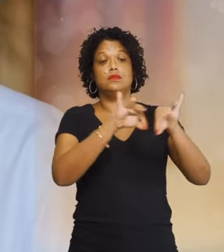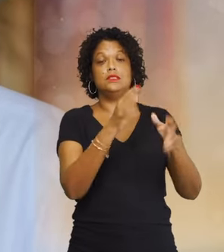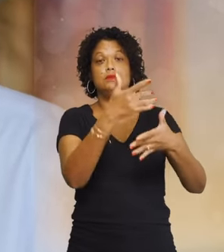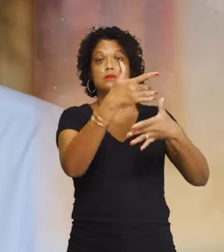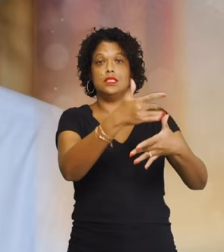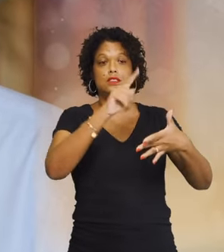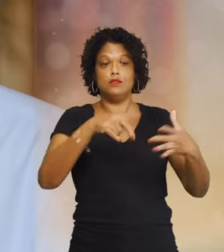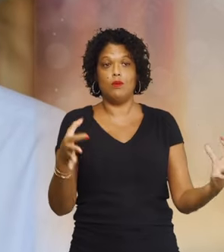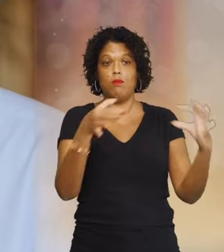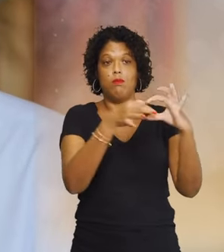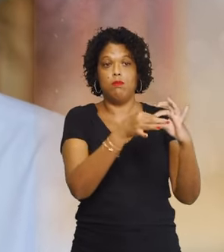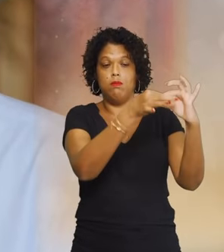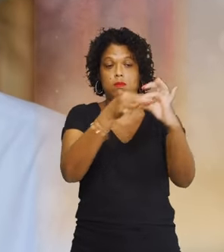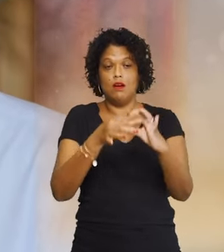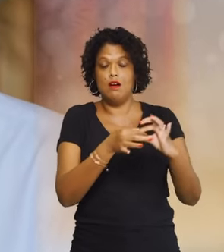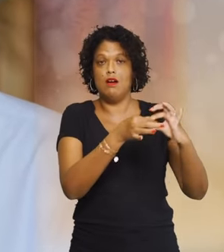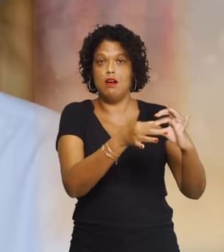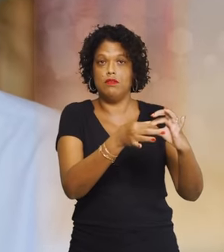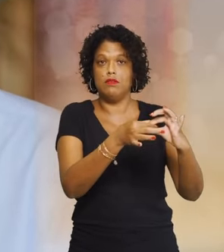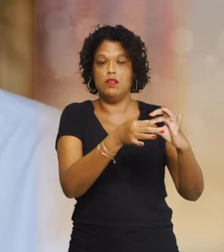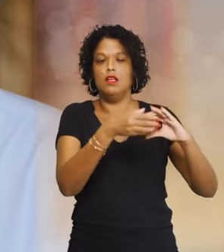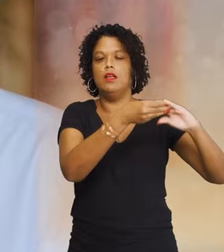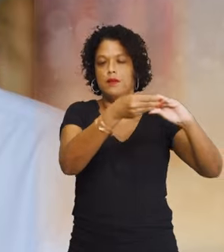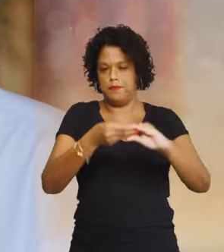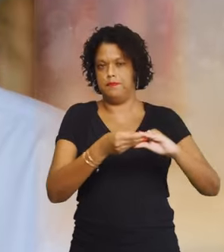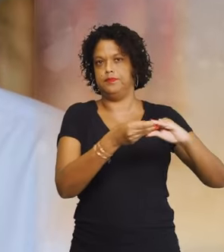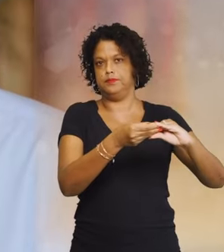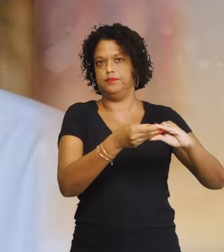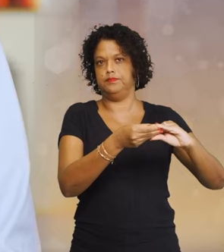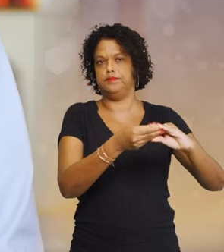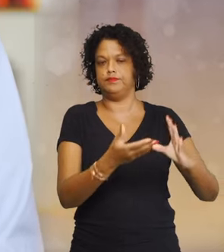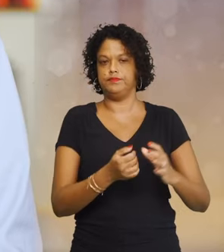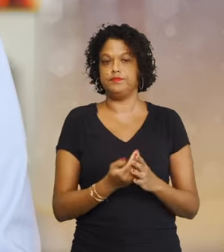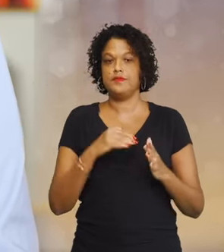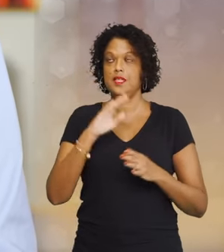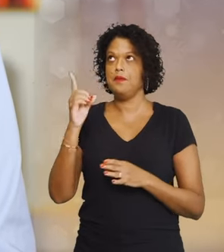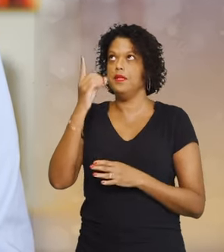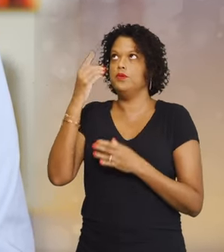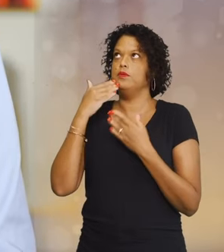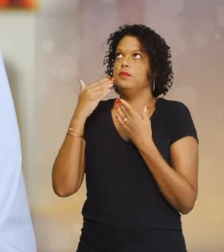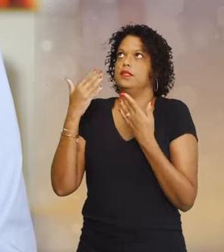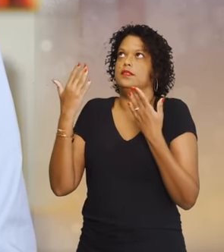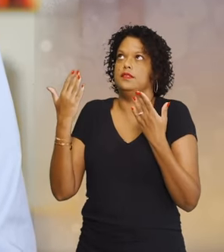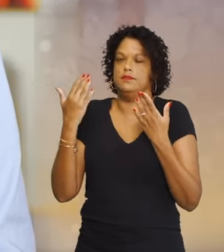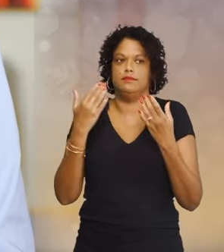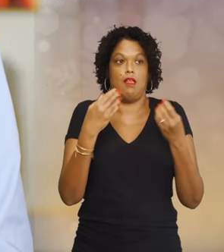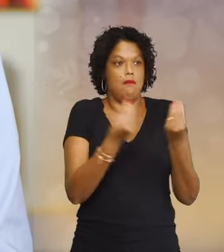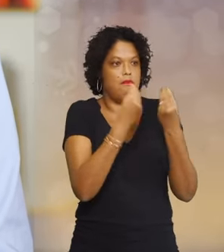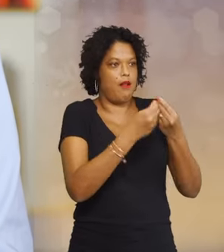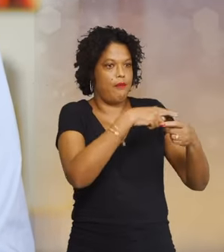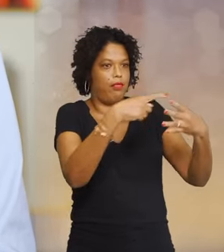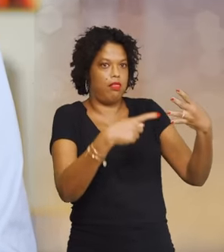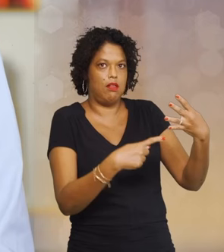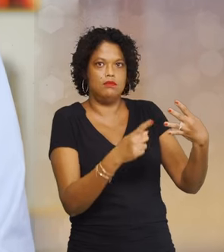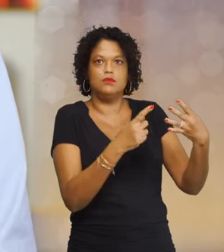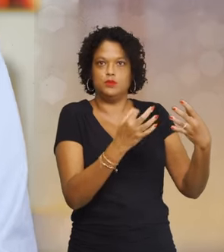'est un pays qui doit être uni et extrêmement solidaire. Mais Dieu merci, on n'a pas eu que des malheurs, on a